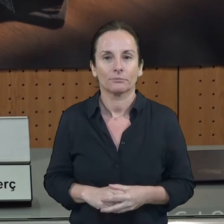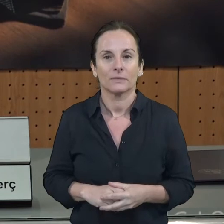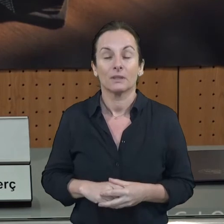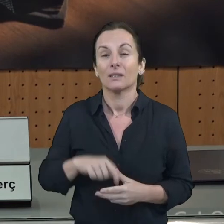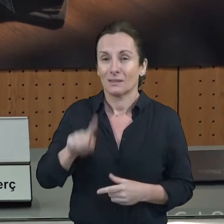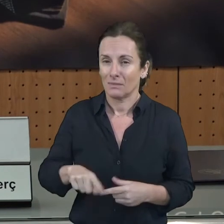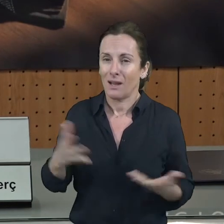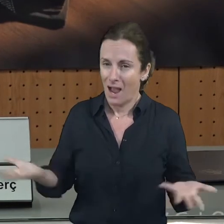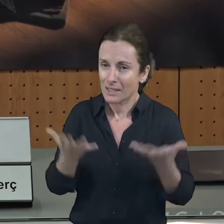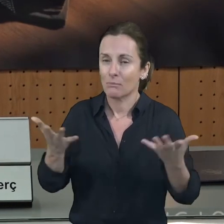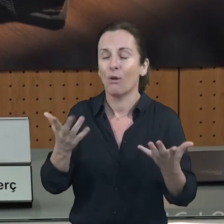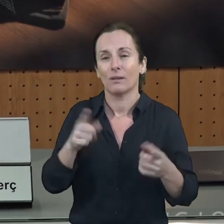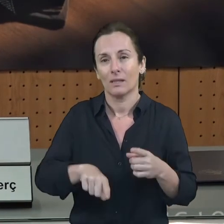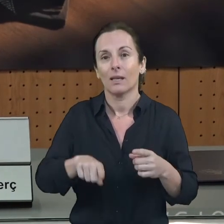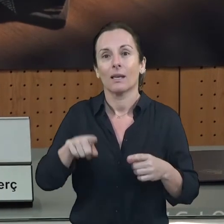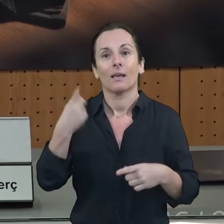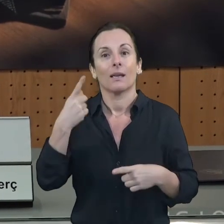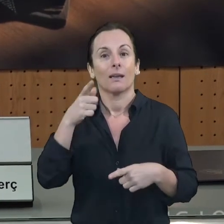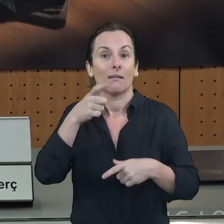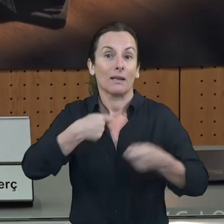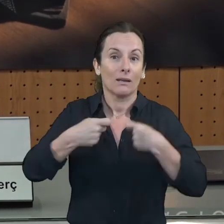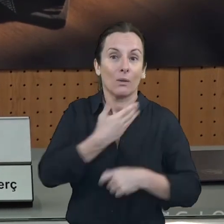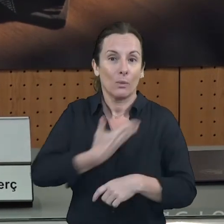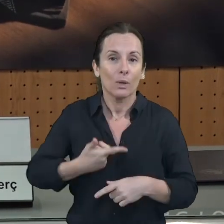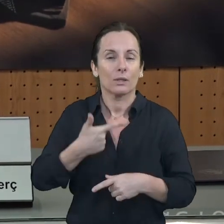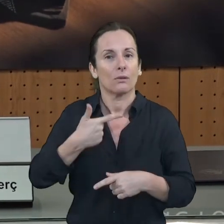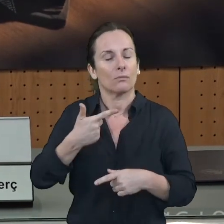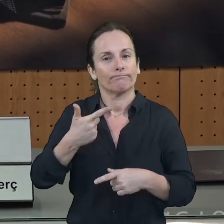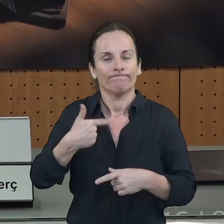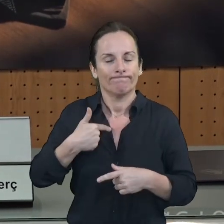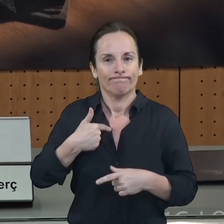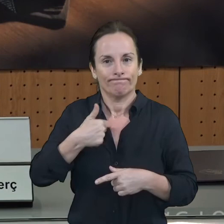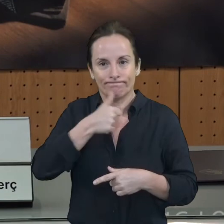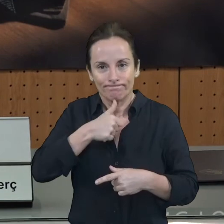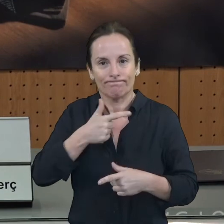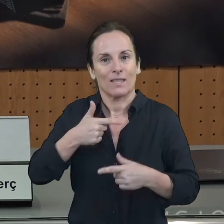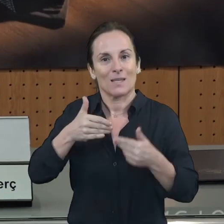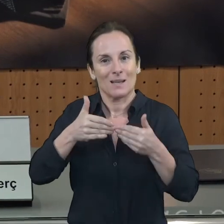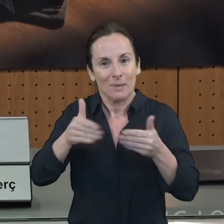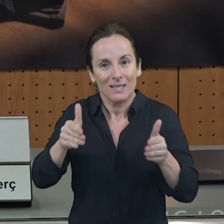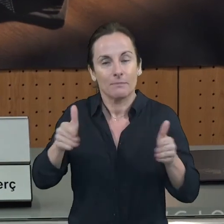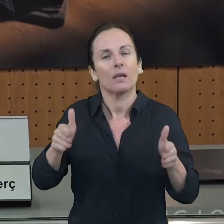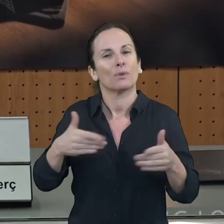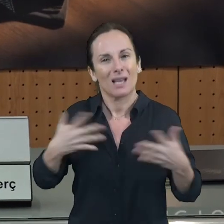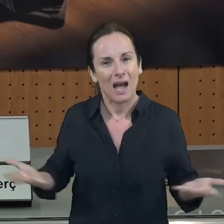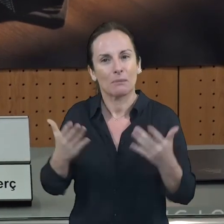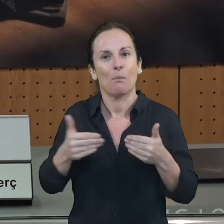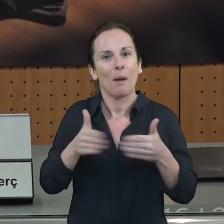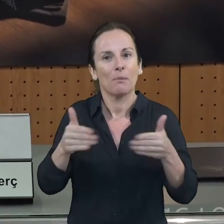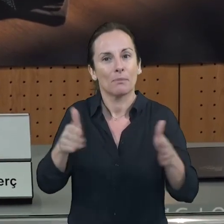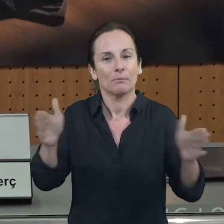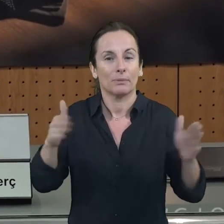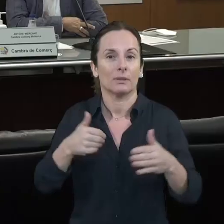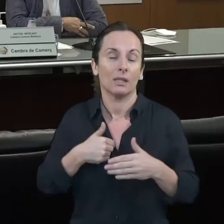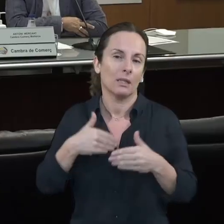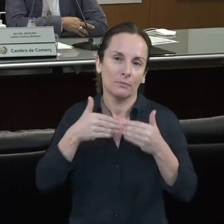segura i que tinguem, evidentment, compte que aquesta crisi sigui la menys duradera i la menys dura possible. Moltes gràcies i estem a la disposició.